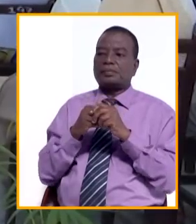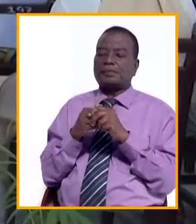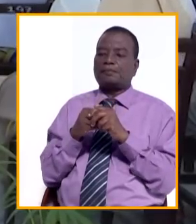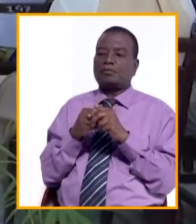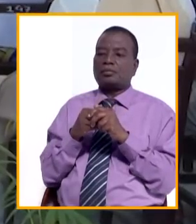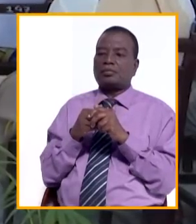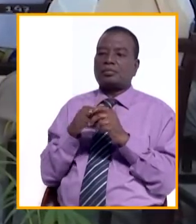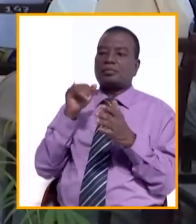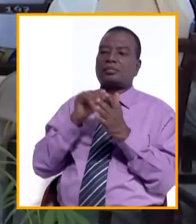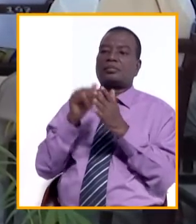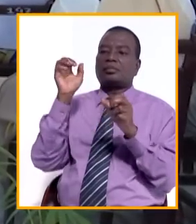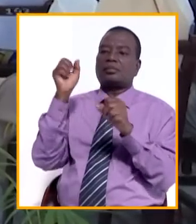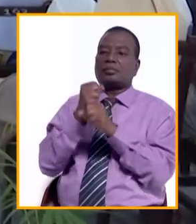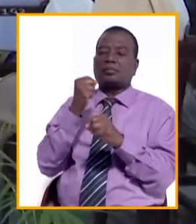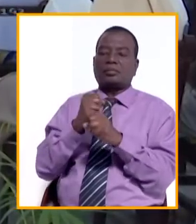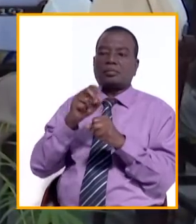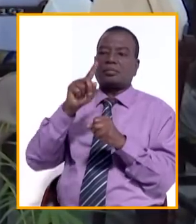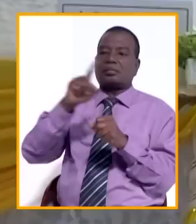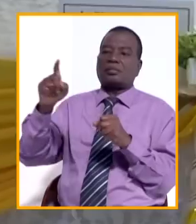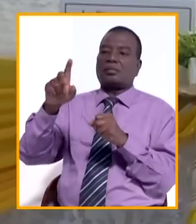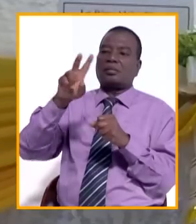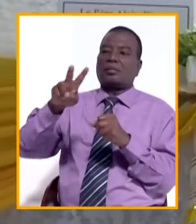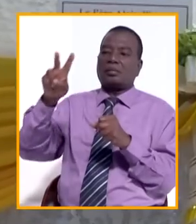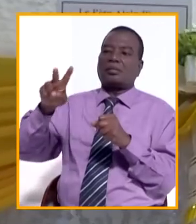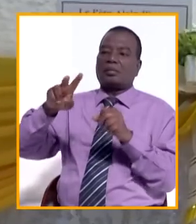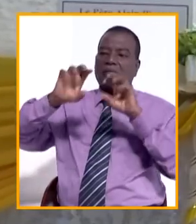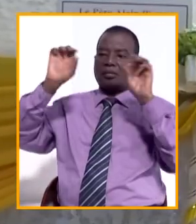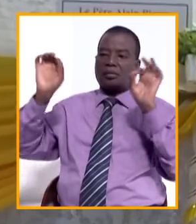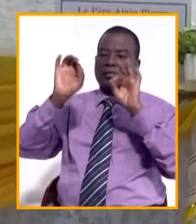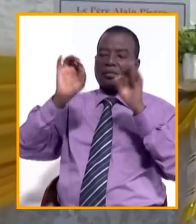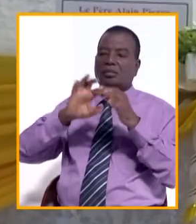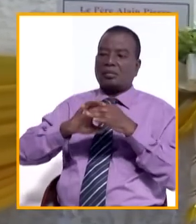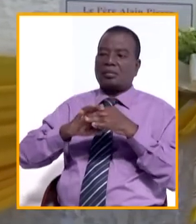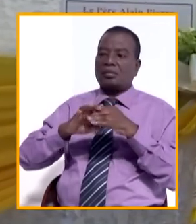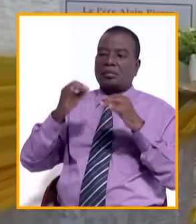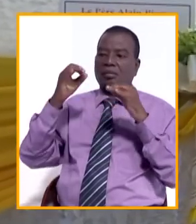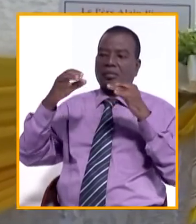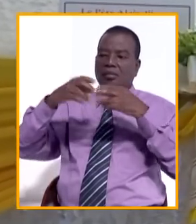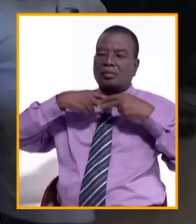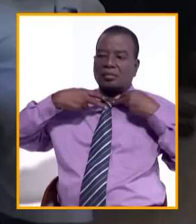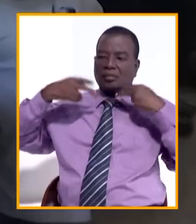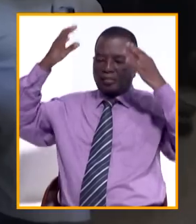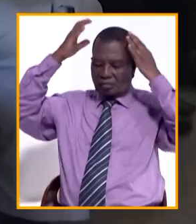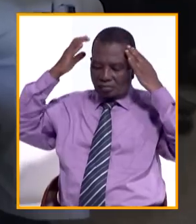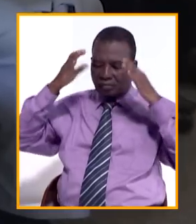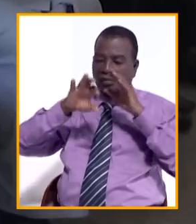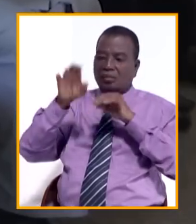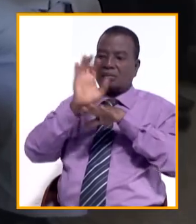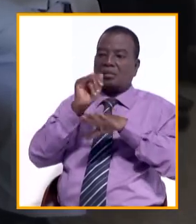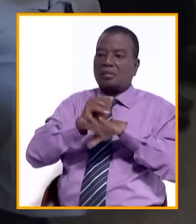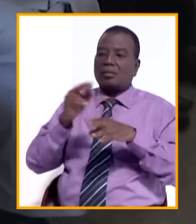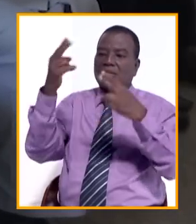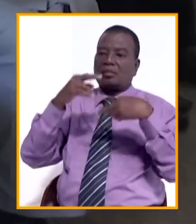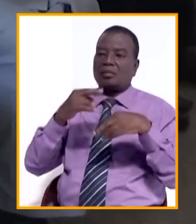Ces travaux de la 122e Assemblée plénière des évêques catholiques de Côte d'Ivoire viennent pour répondre aux